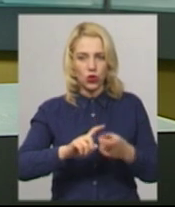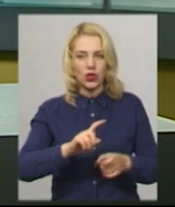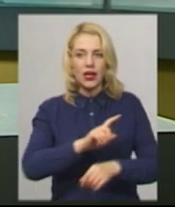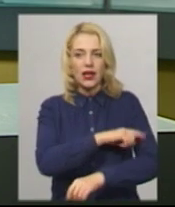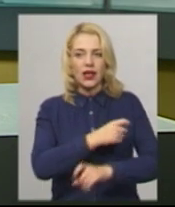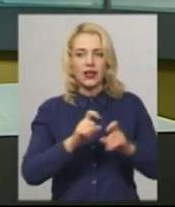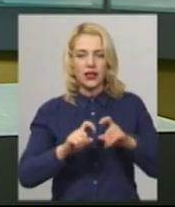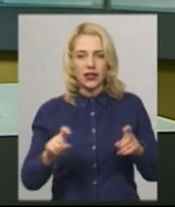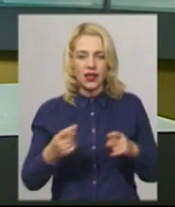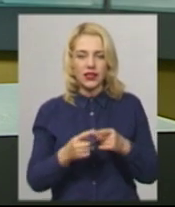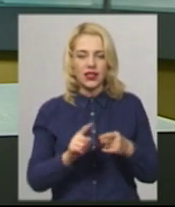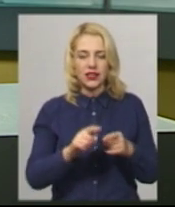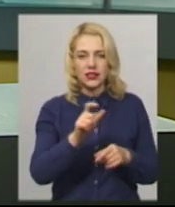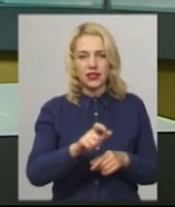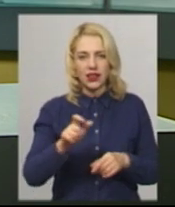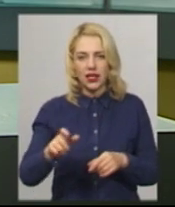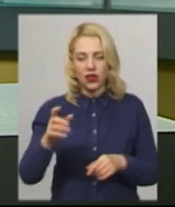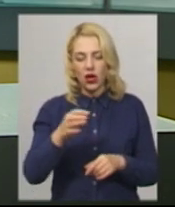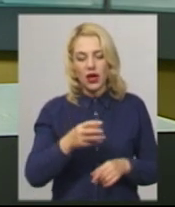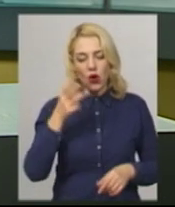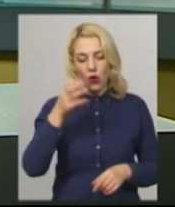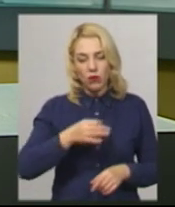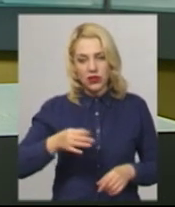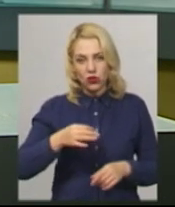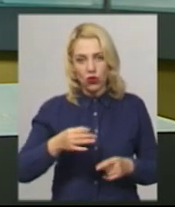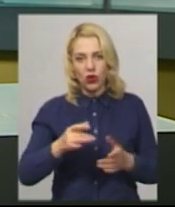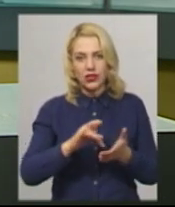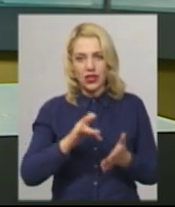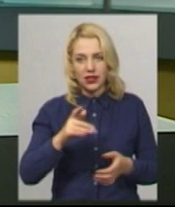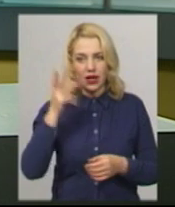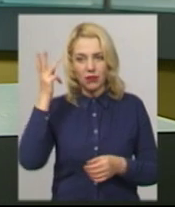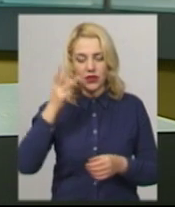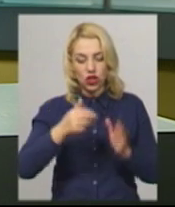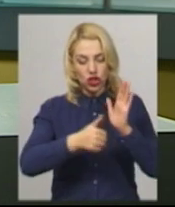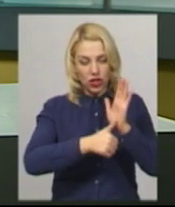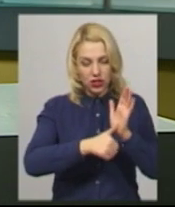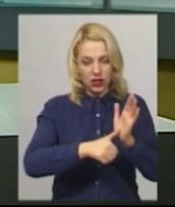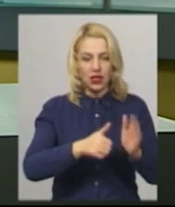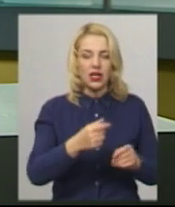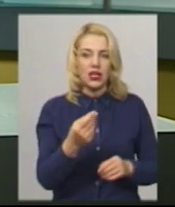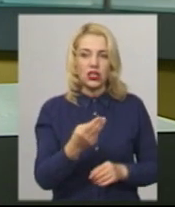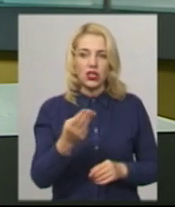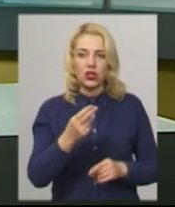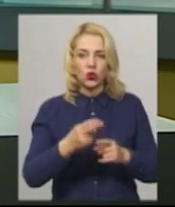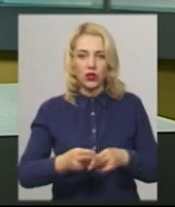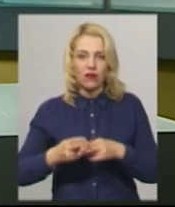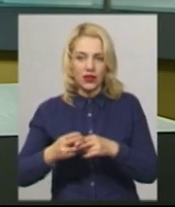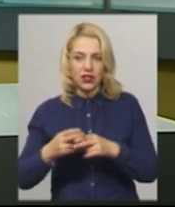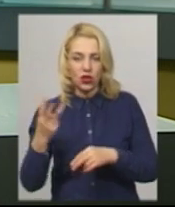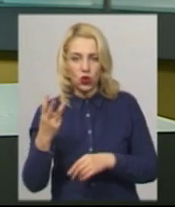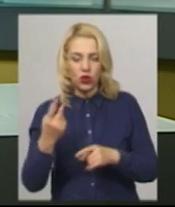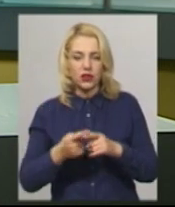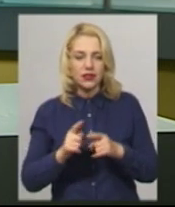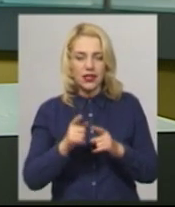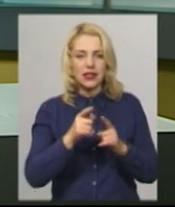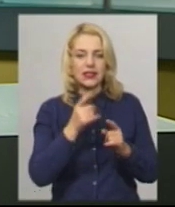З них – з обласного центру з Хмельницького і району шестеро хворих, з Дунаєвецького району – троє. За словами Нінель Марцонь, це сезонний